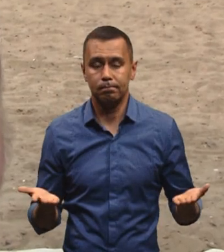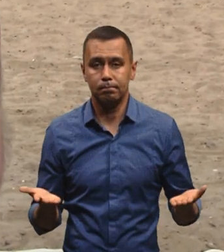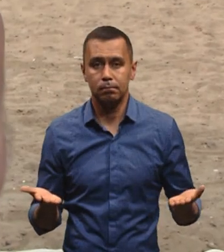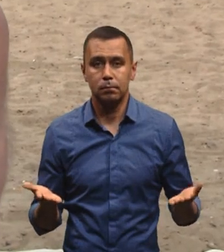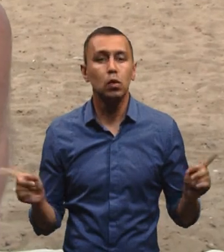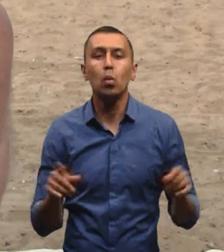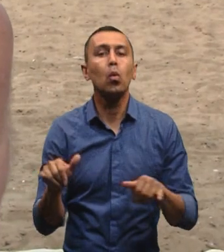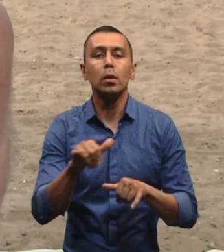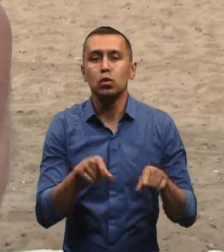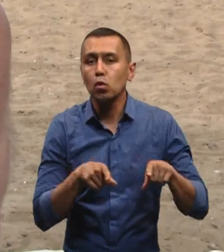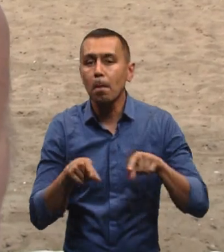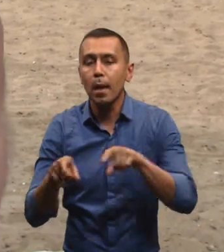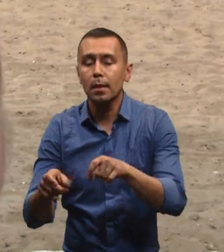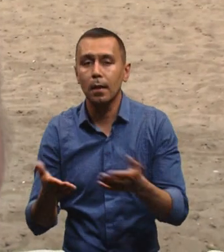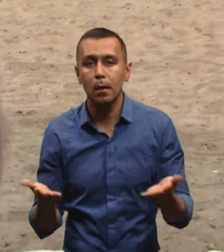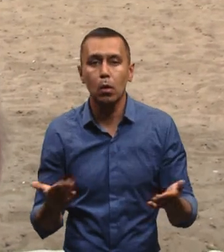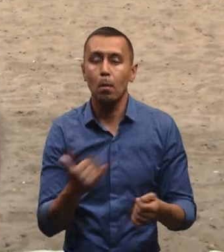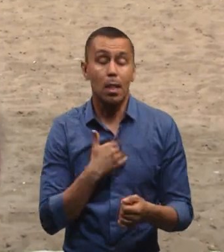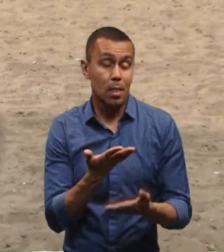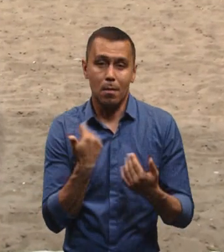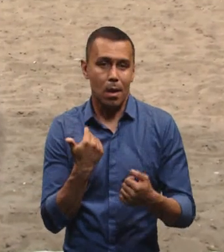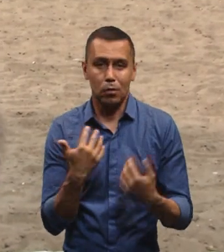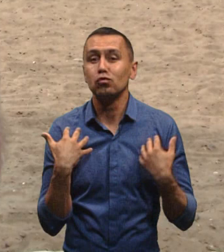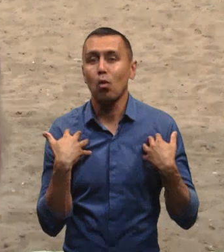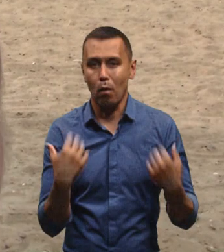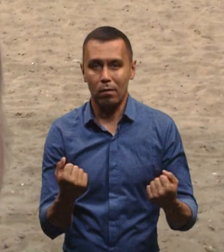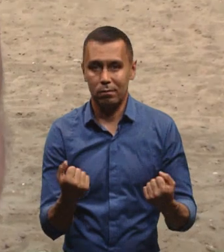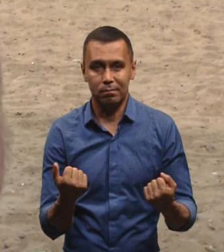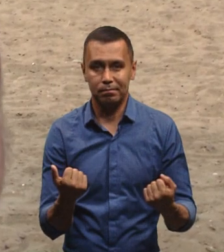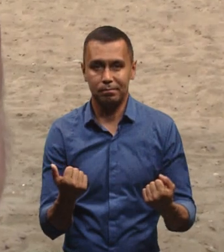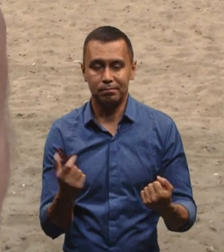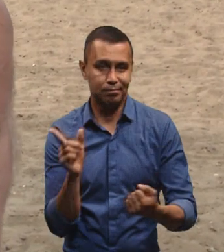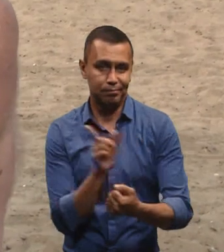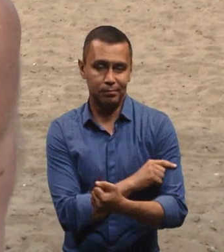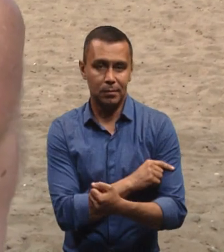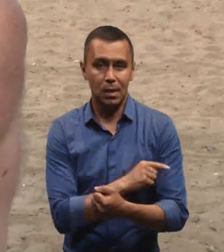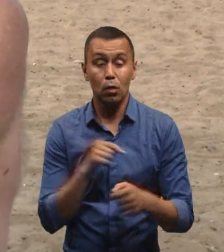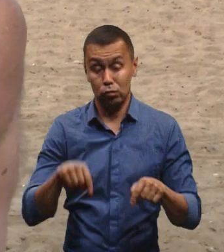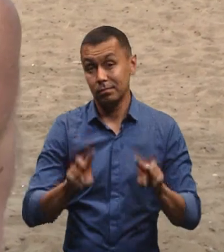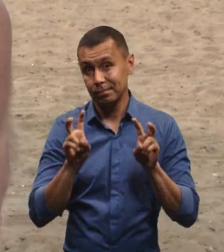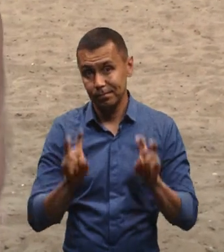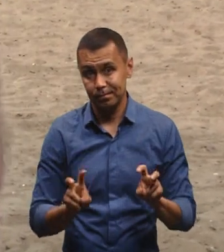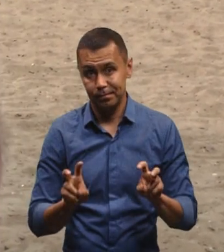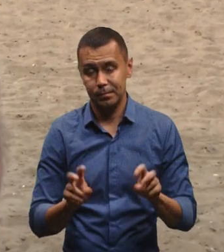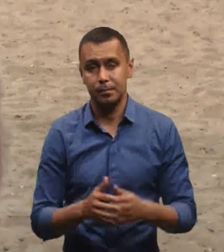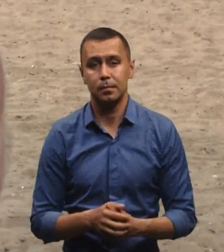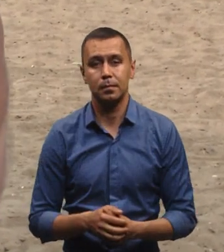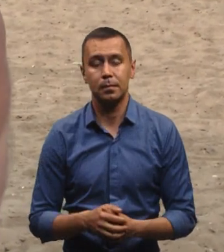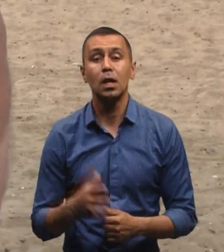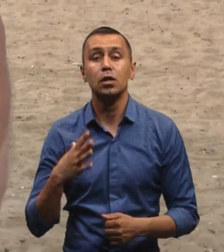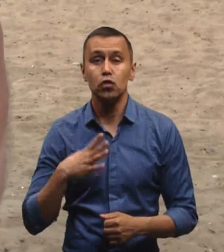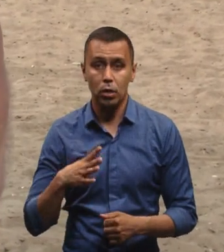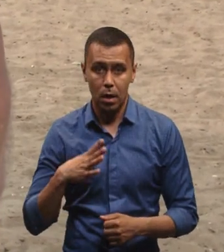щоб кудись добігти, в мене вже нема здоров'я. От отут і сидів, і